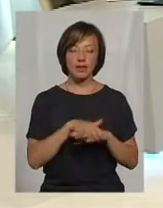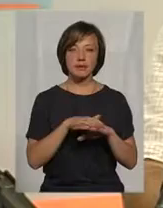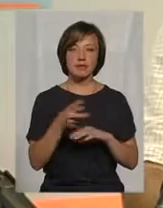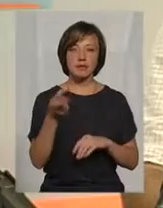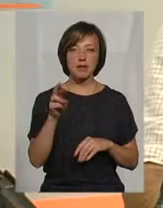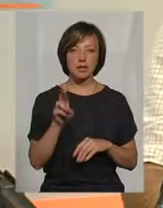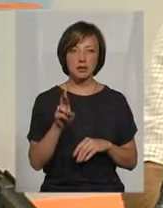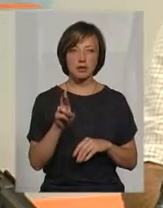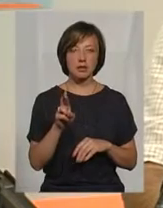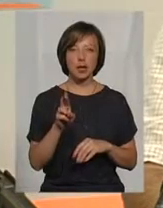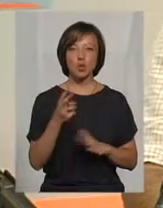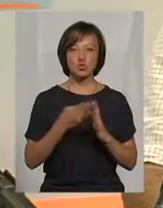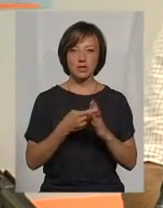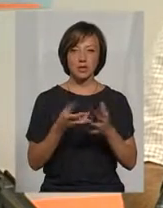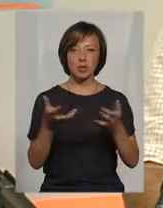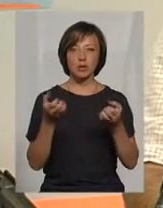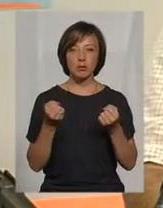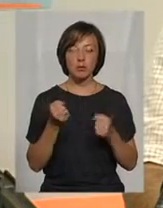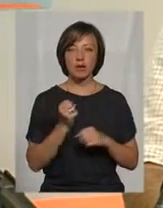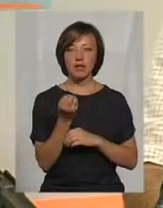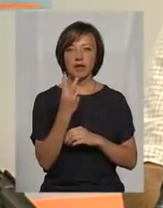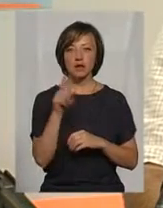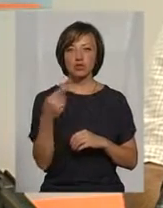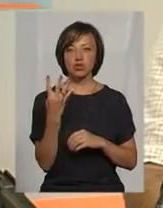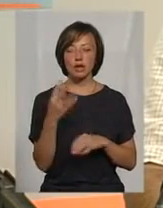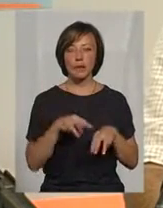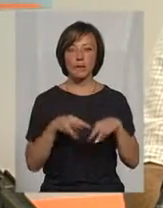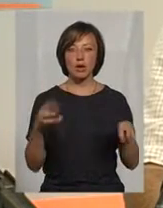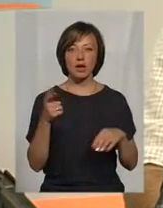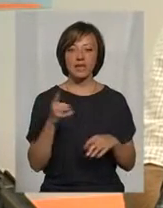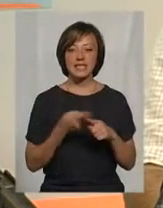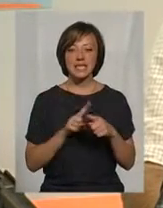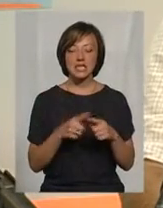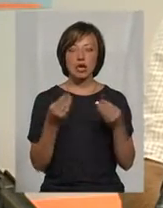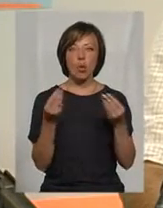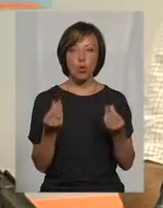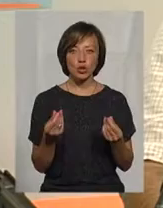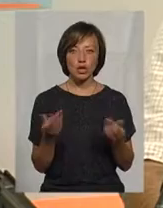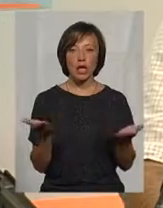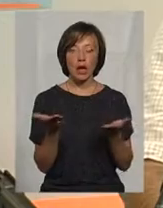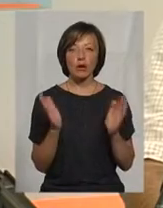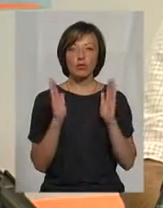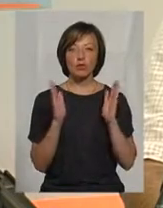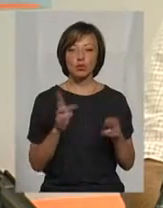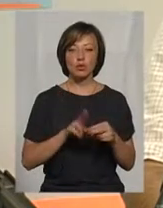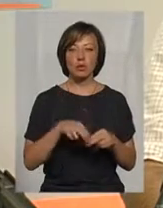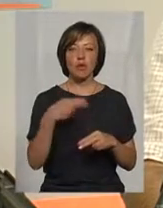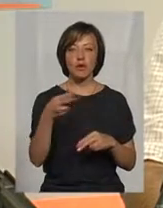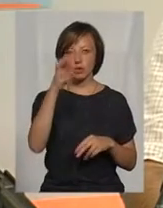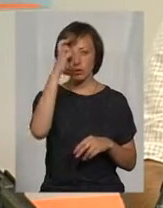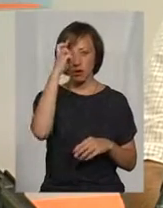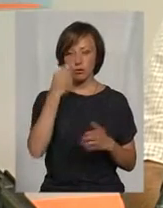субсидіантами, які отримували субсидію, 12,4 млн грн. Тобто це ті кошти, які будуть повернуті до